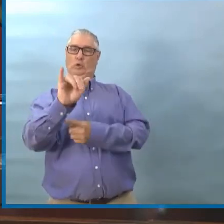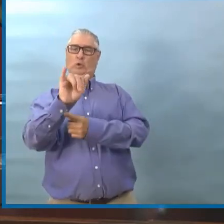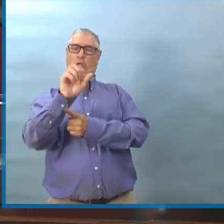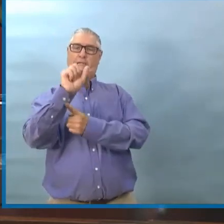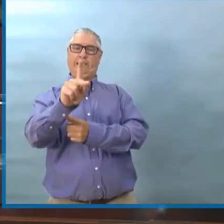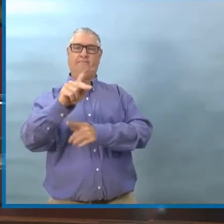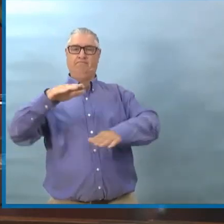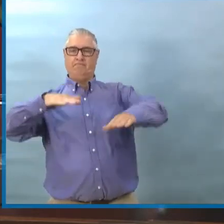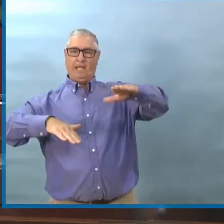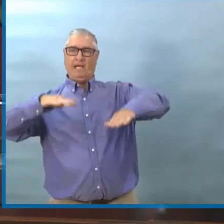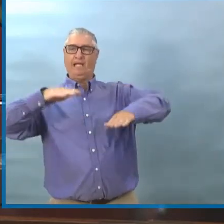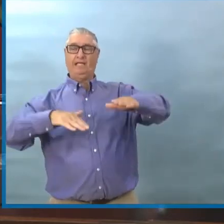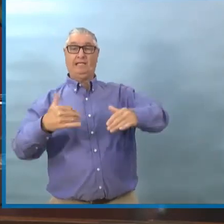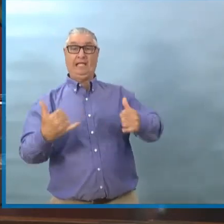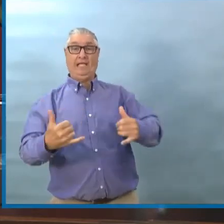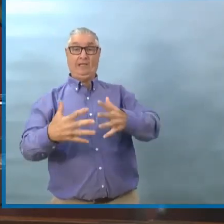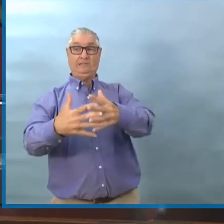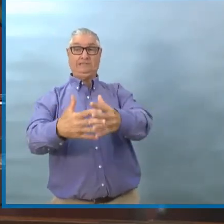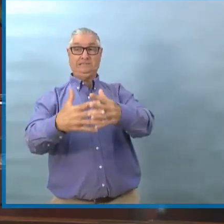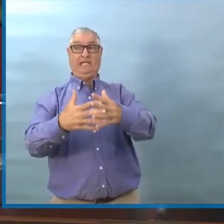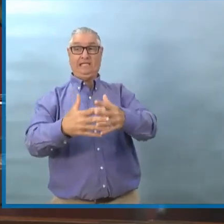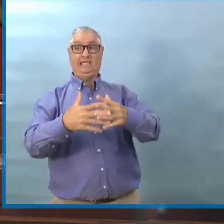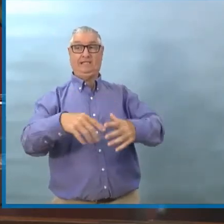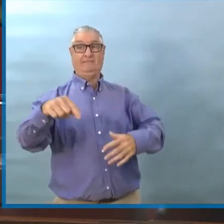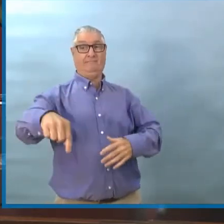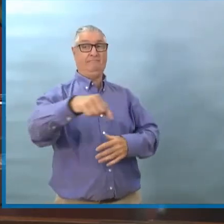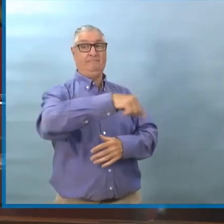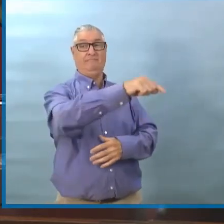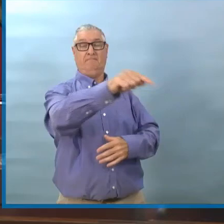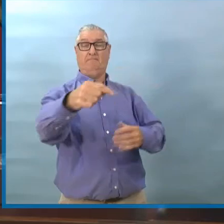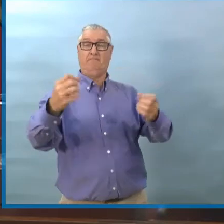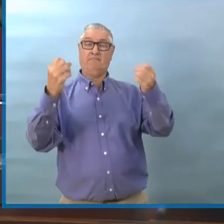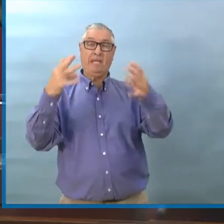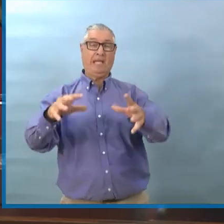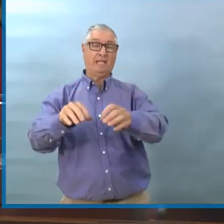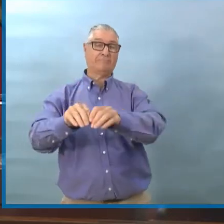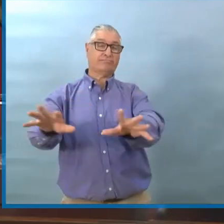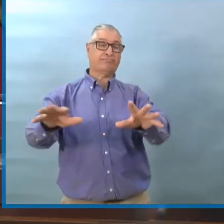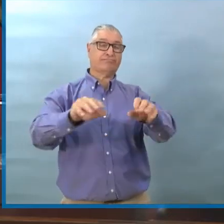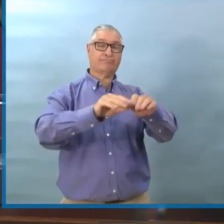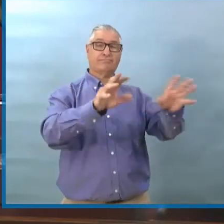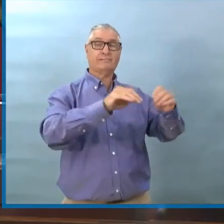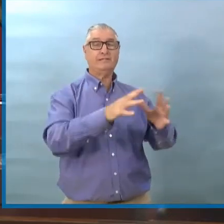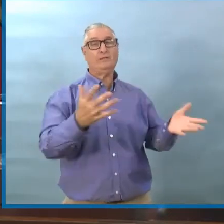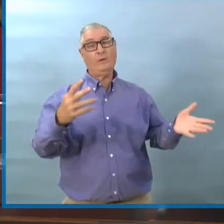transmissions communautaires qui arrivent aux États-Unis. et ça pose des risques pour les Manitobains.